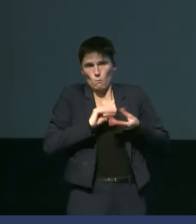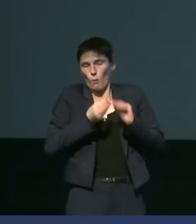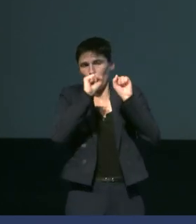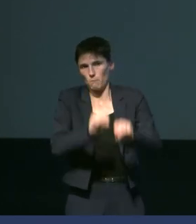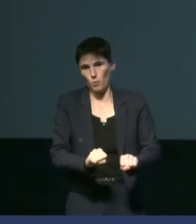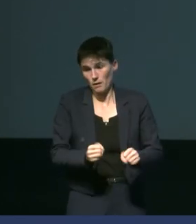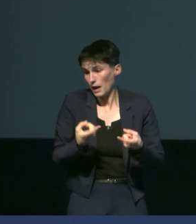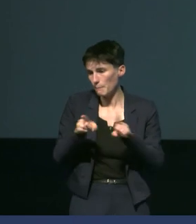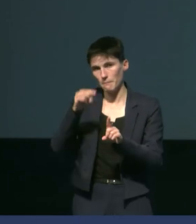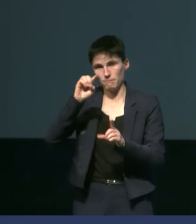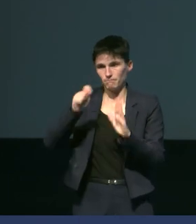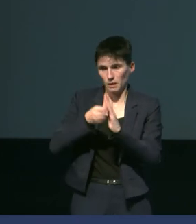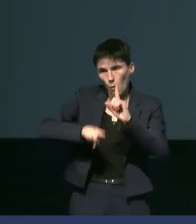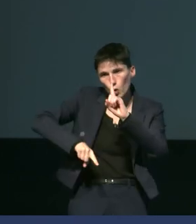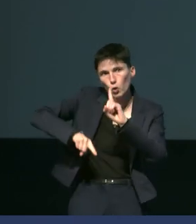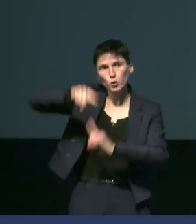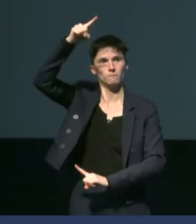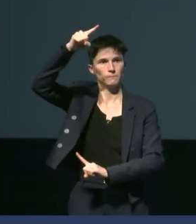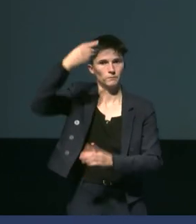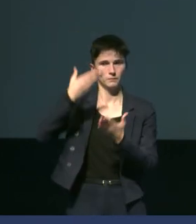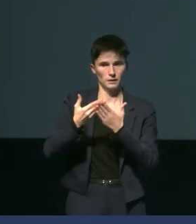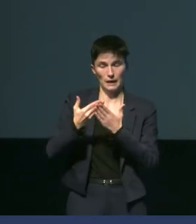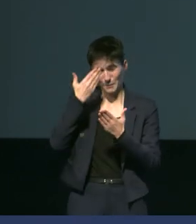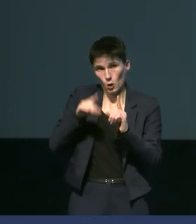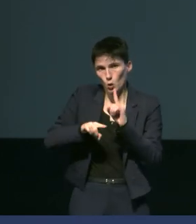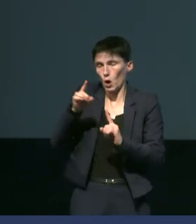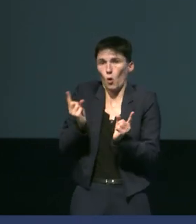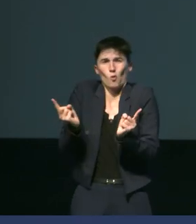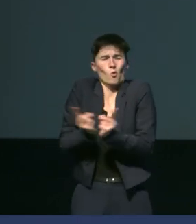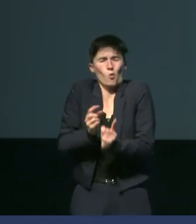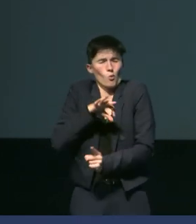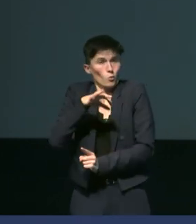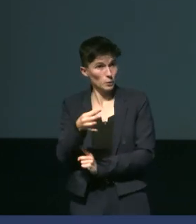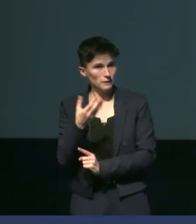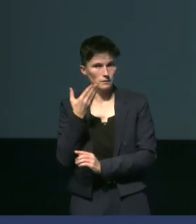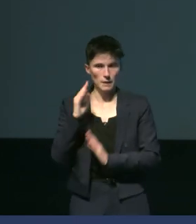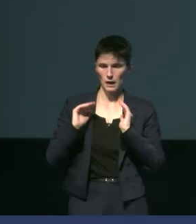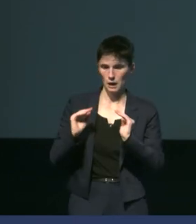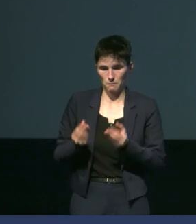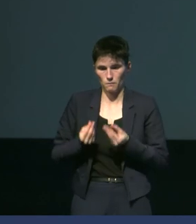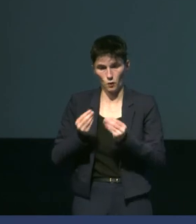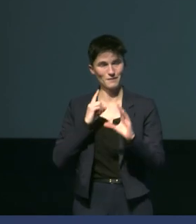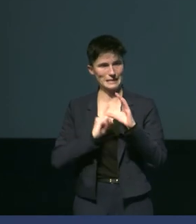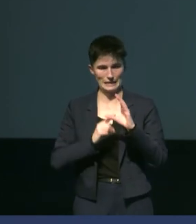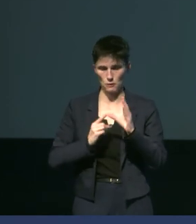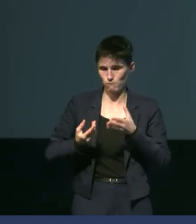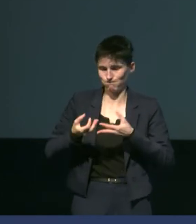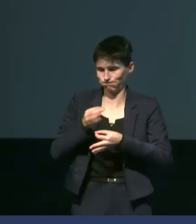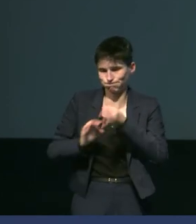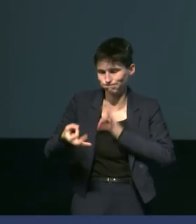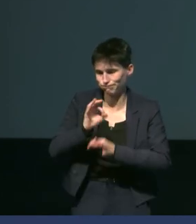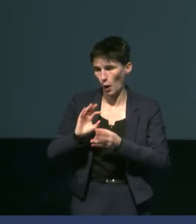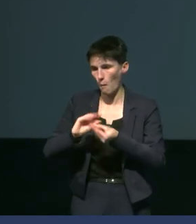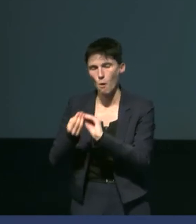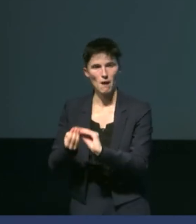ce qui se passe avec l'hyperthermie. L'hyperthermie, même de courte durée, va venir induire des lésions au niveau cellulaire. Vous voulez réaugmenter votre